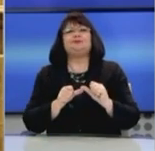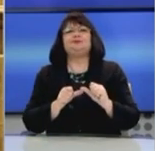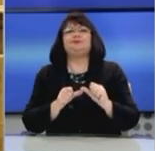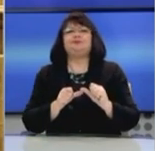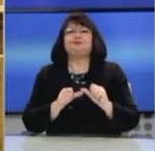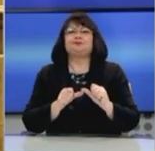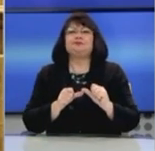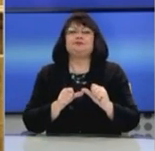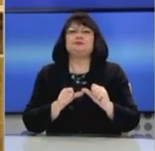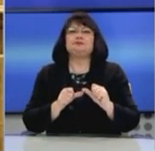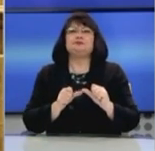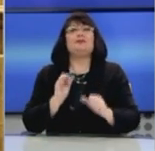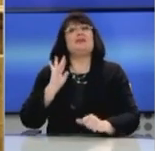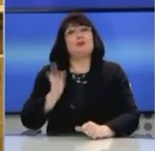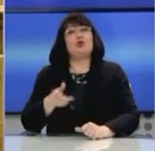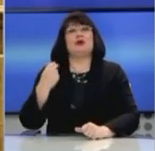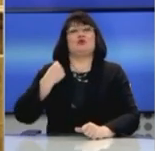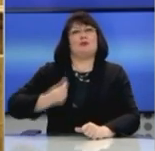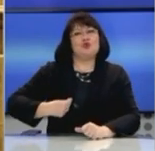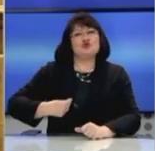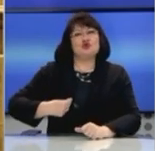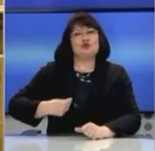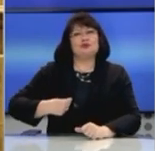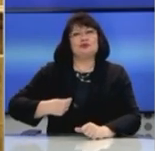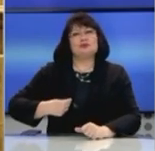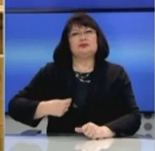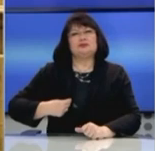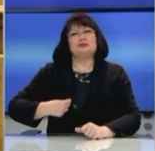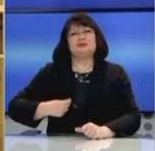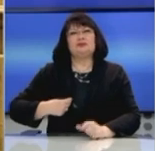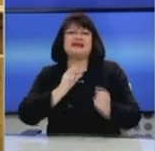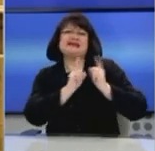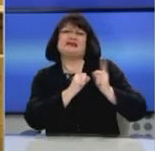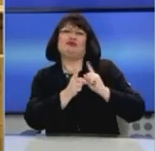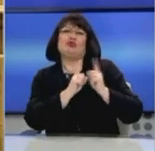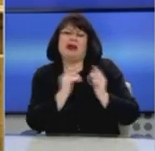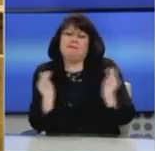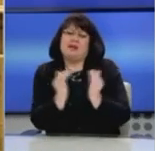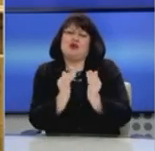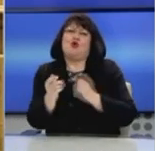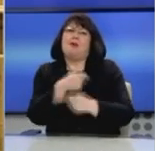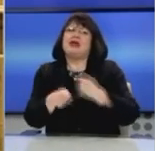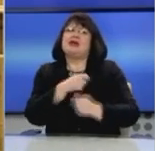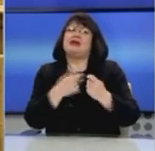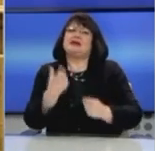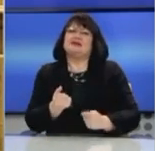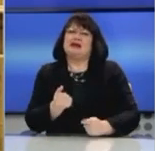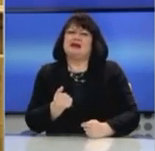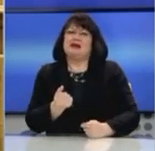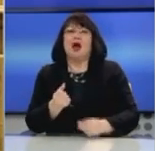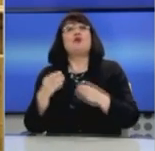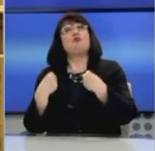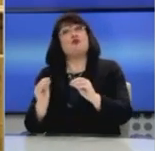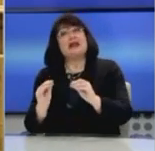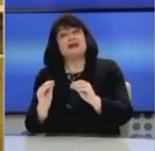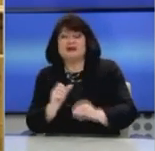σε μια δυνατότητα του δημοσίου ουσιαστικά να κάνει μια συμφωνία με τον μικροεπιχειρηματία, εάν ρε φάρεις και